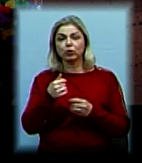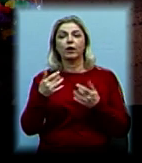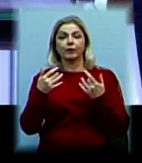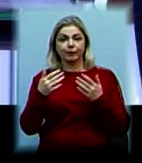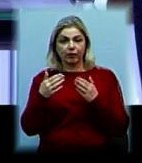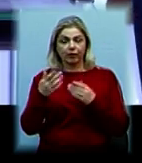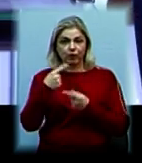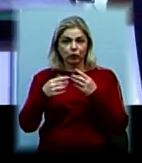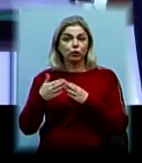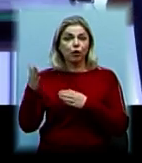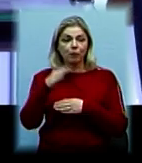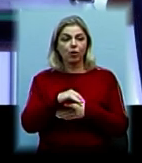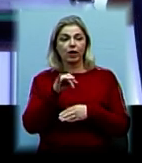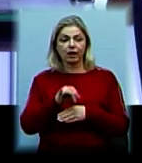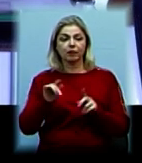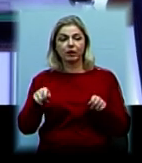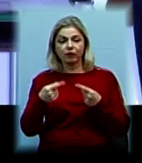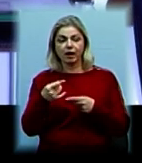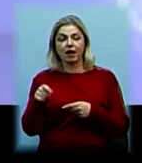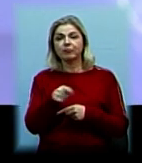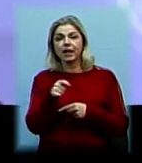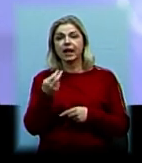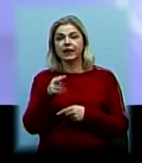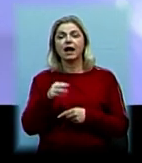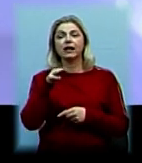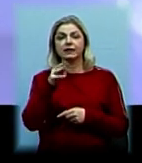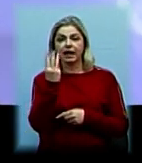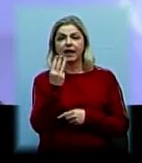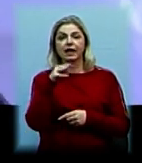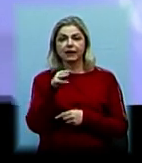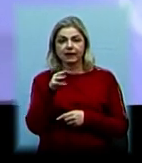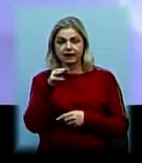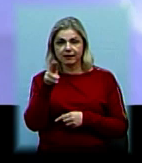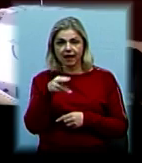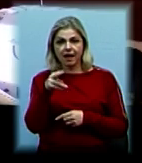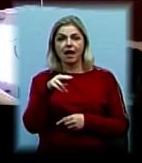з вироблення тривимірної друкарської нитки для 3D-принтерів. Вона створена з полівактиду.